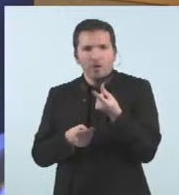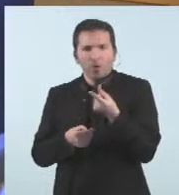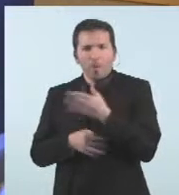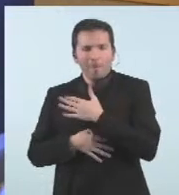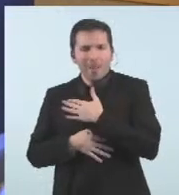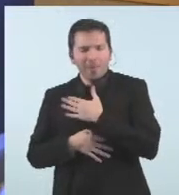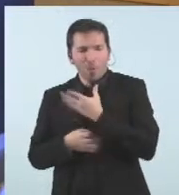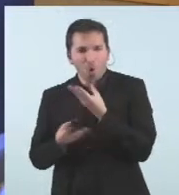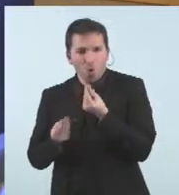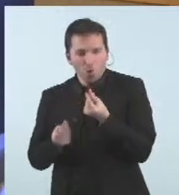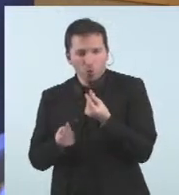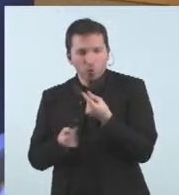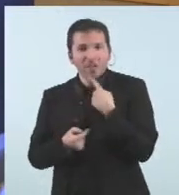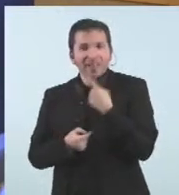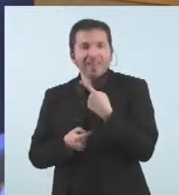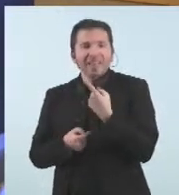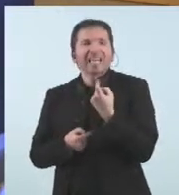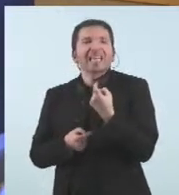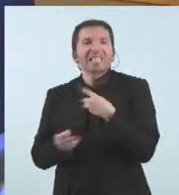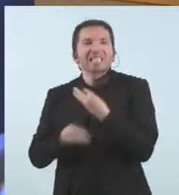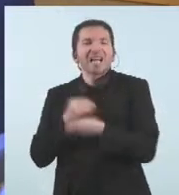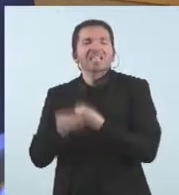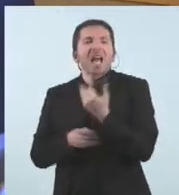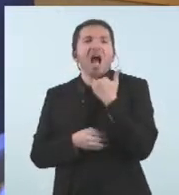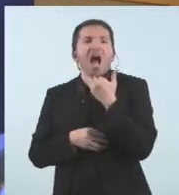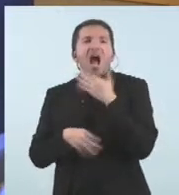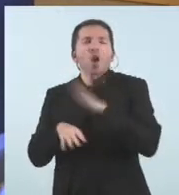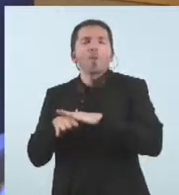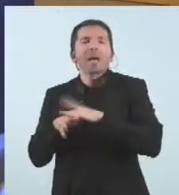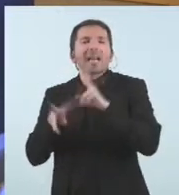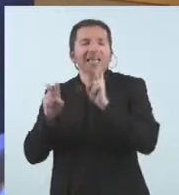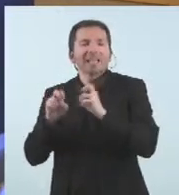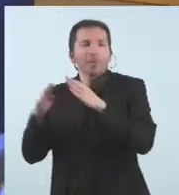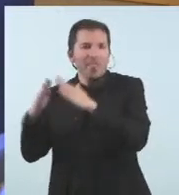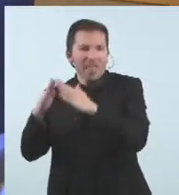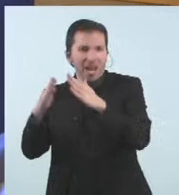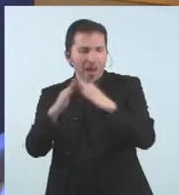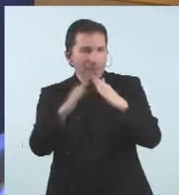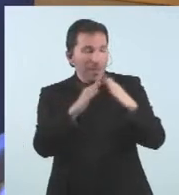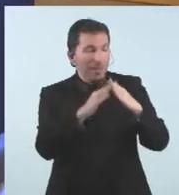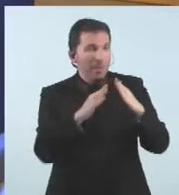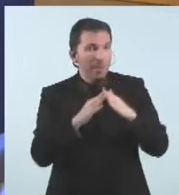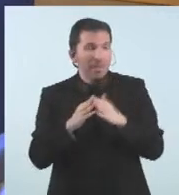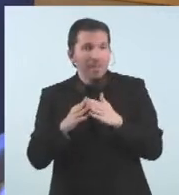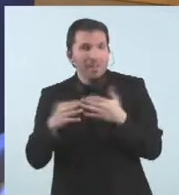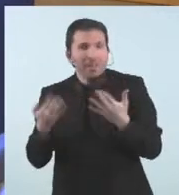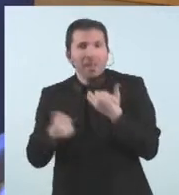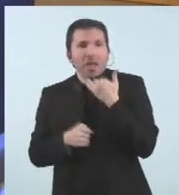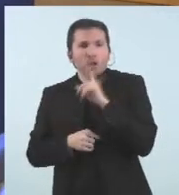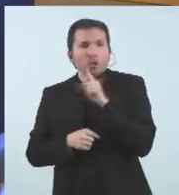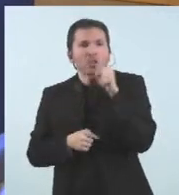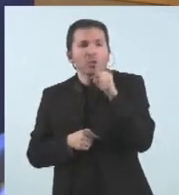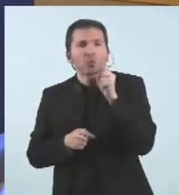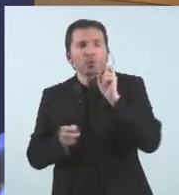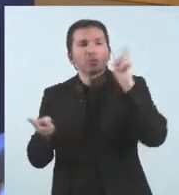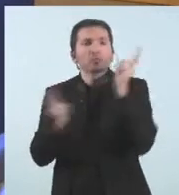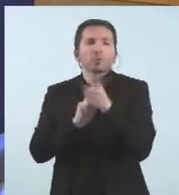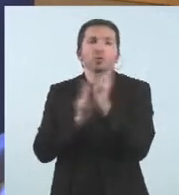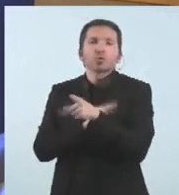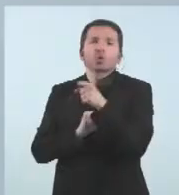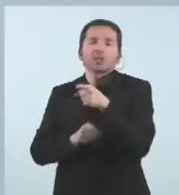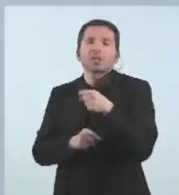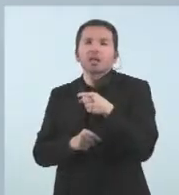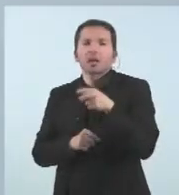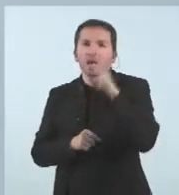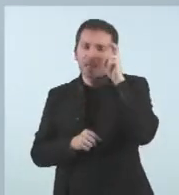ciutadans. No sé si des de govern tenen ja resposta a aquestes declaracions que va fer el senyor Pere López. Bé,